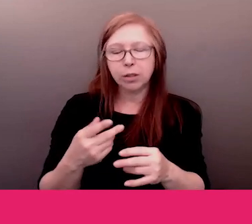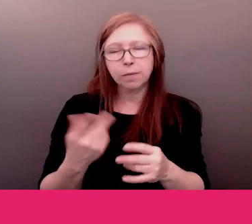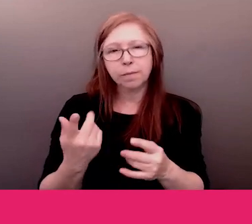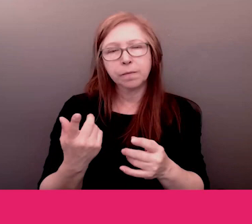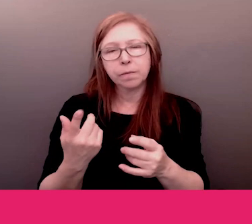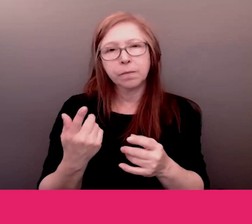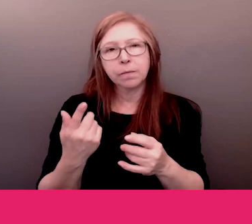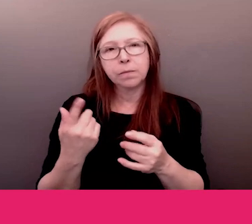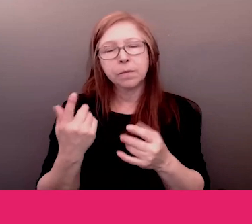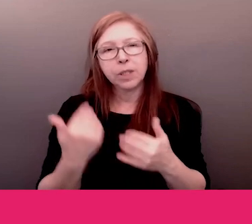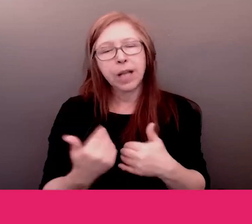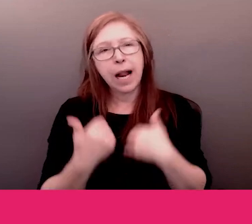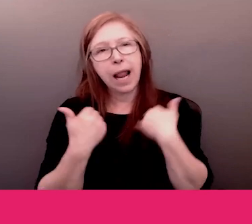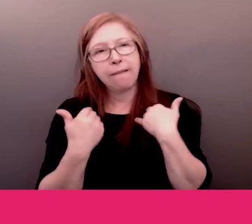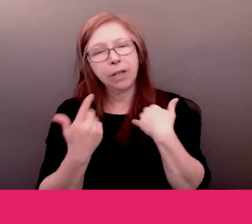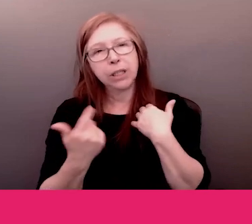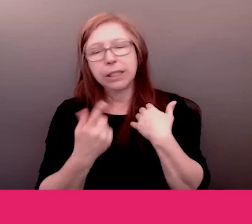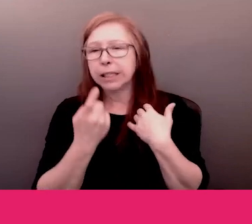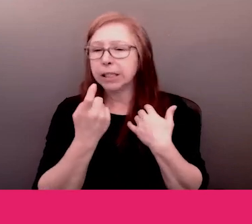Alec et moi-même